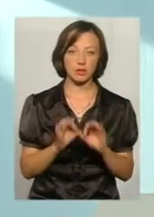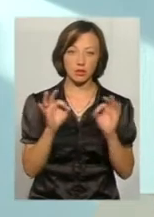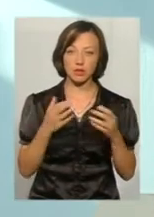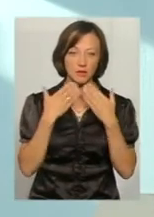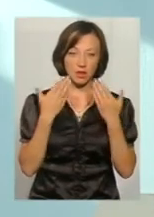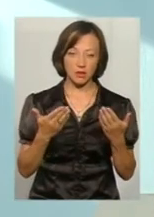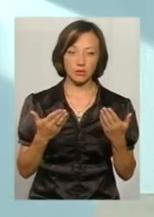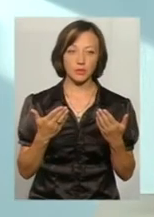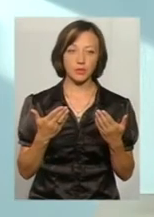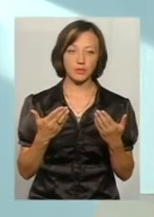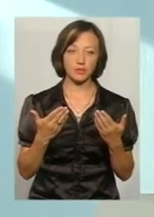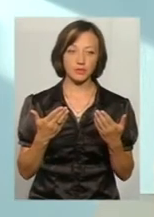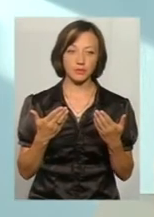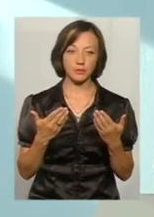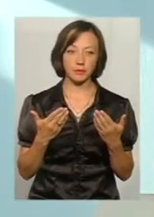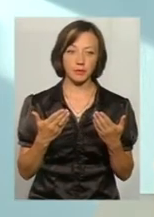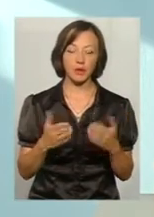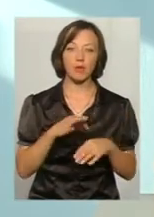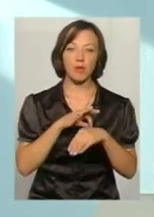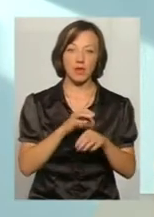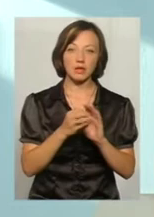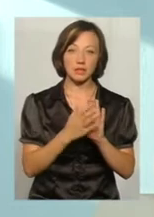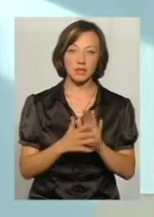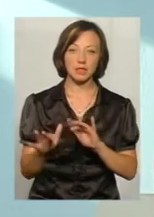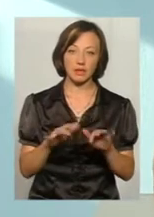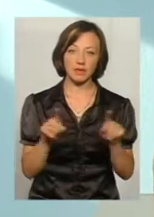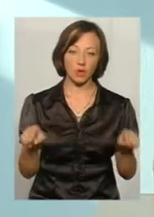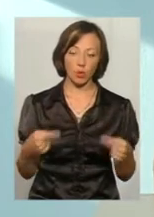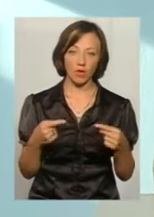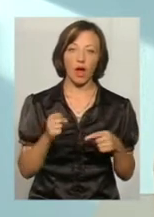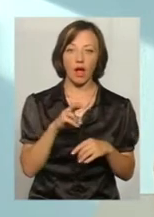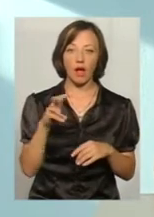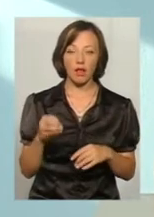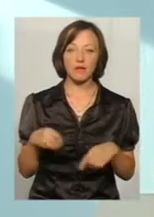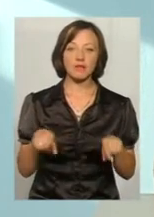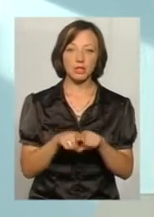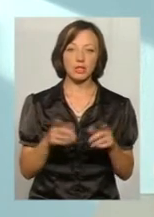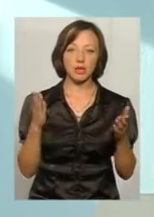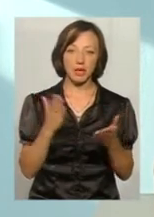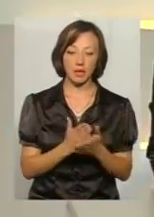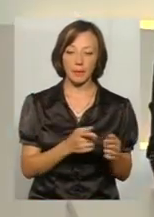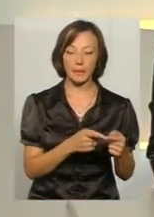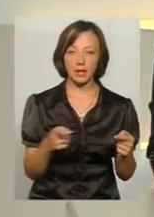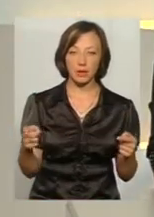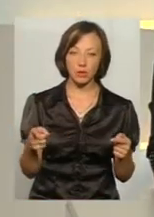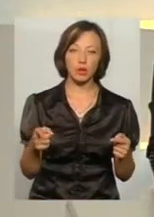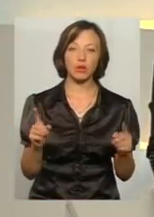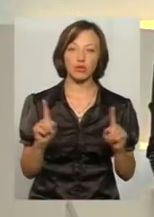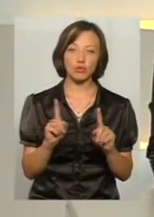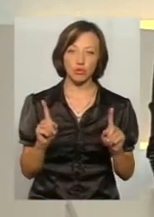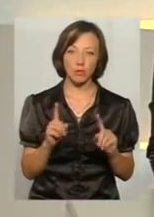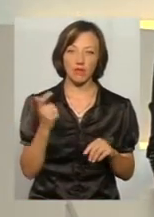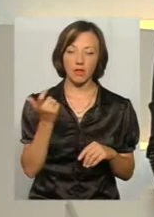звертаєтесь до державного реєстратора, проведення реєстраційної дії відновлюється. Але все ж таки є певний період часу для того, щоб